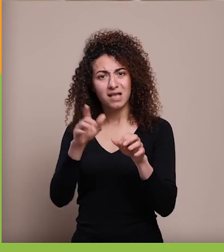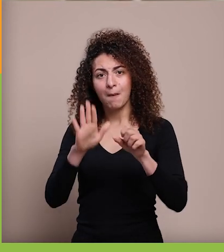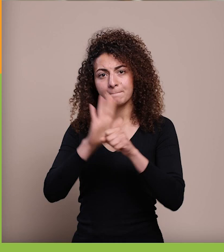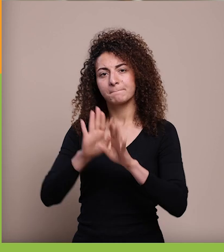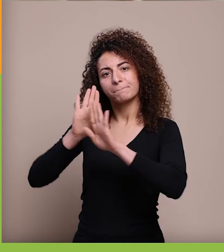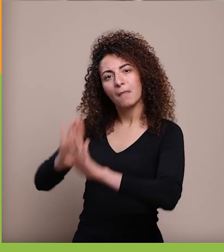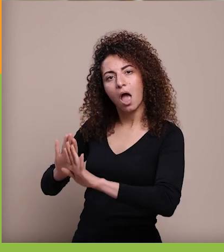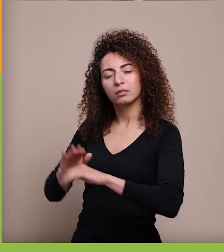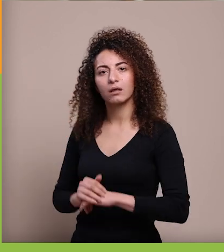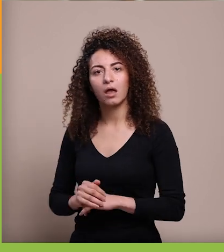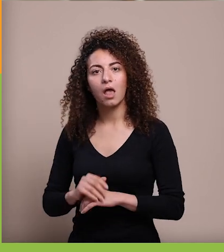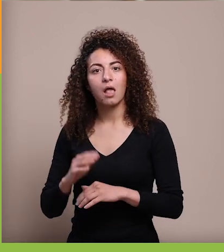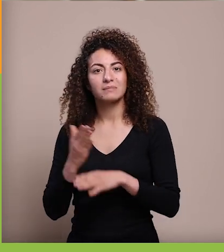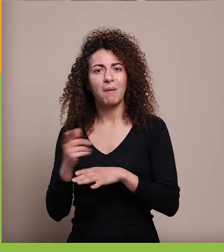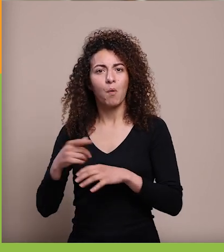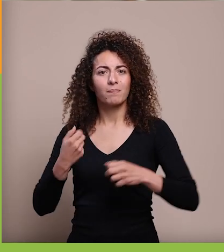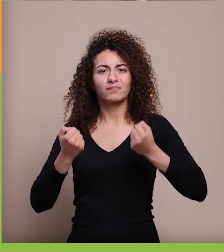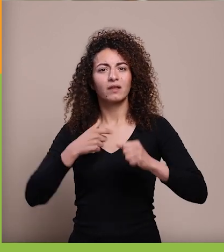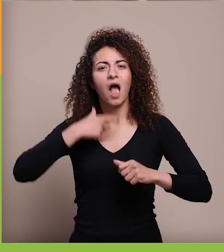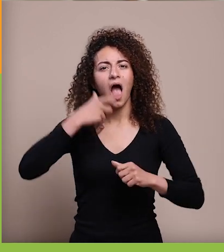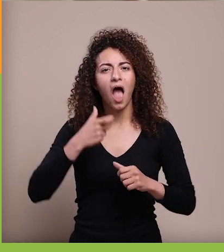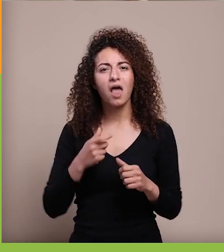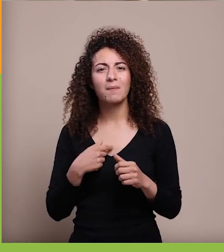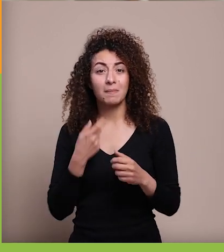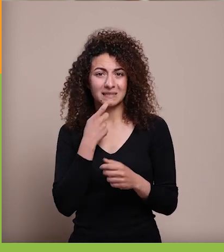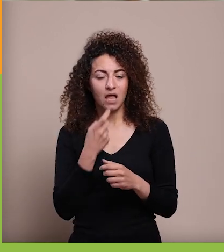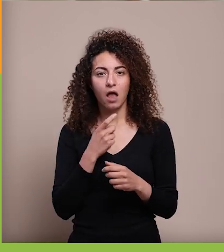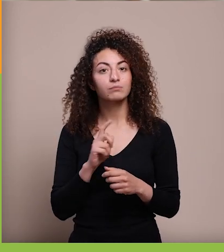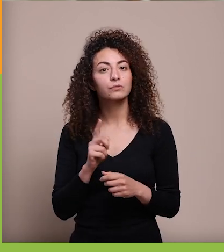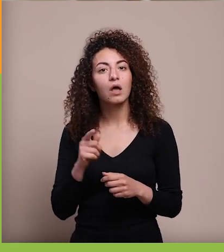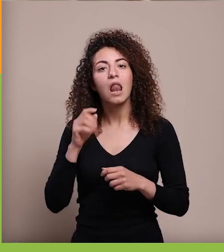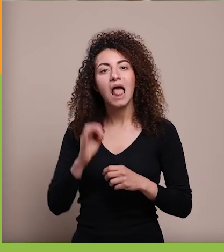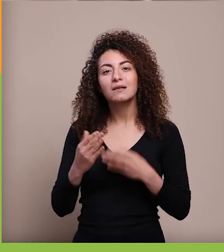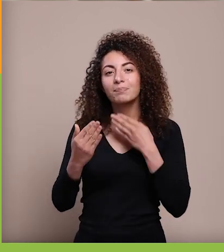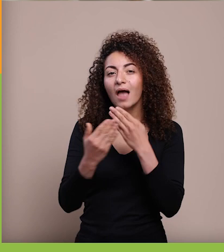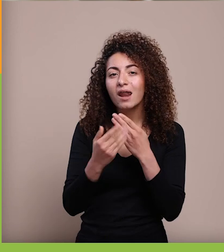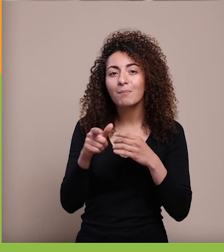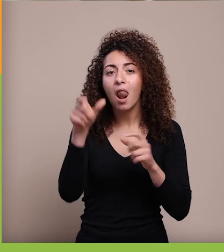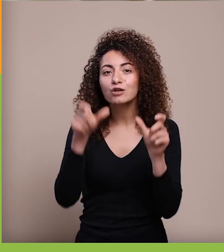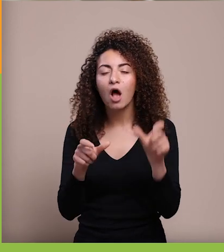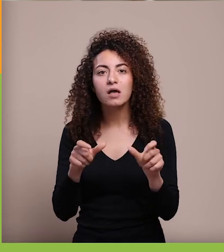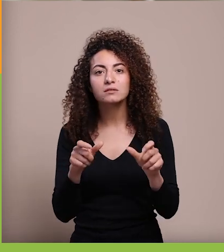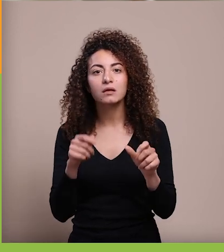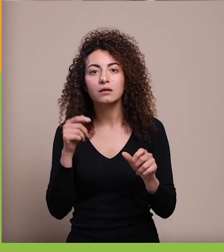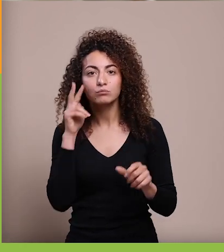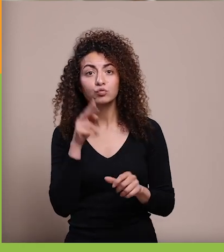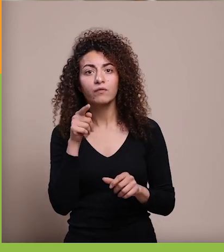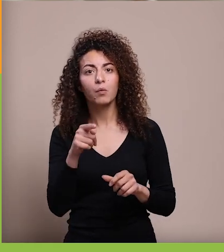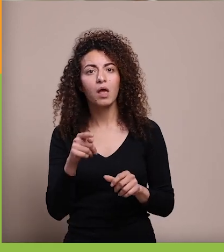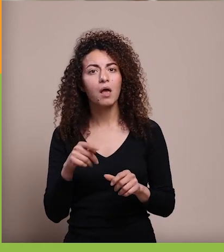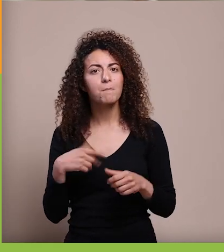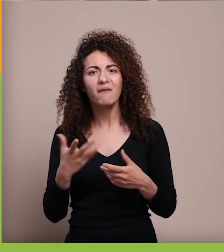لأنه مثلا هم بيعون كرايز برة ما يجرسنا ليه ما بدنا نحنا نتقرب منهم ونحسسهم لا متلنا متلكون هن ما بهم شي